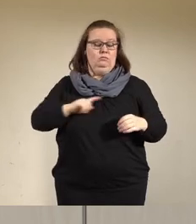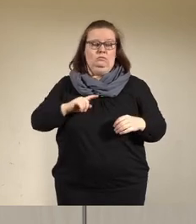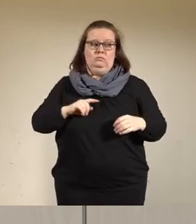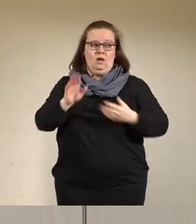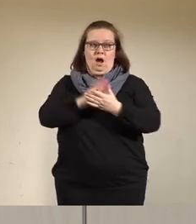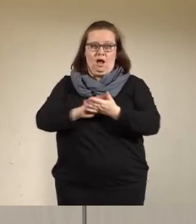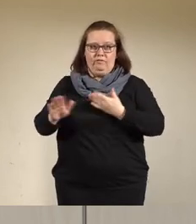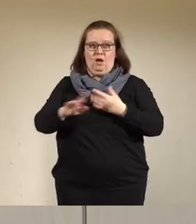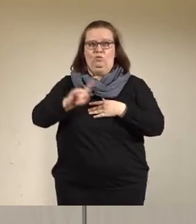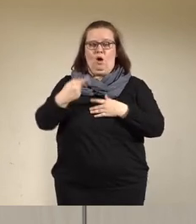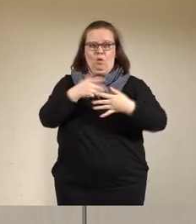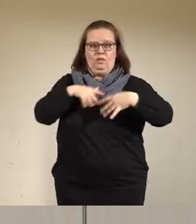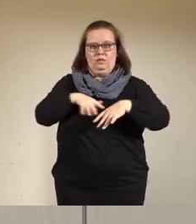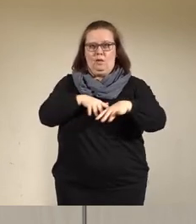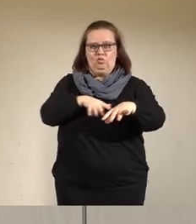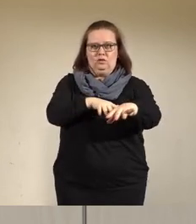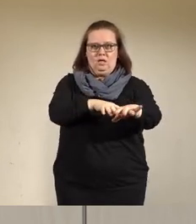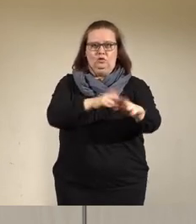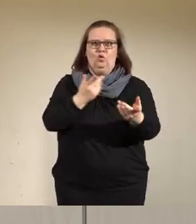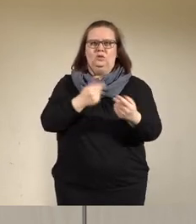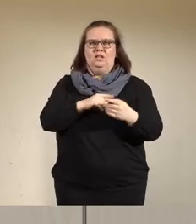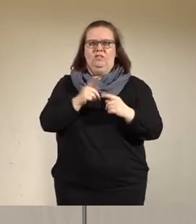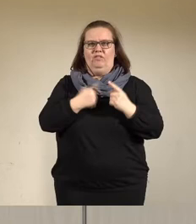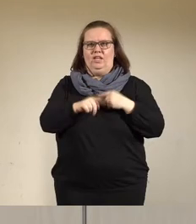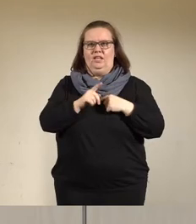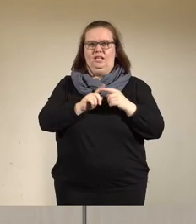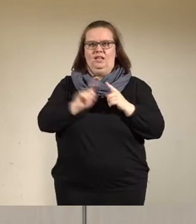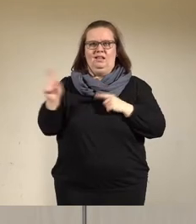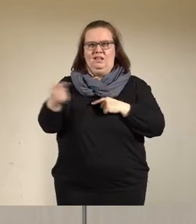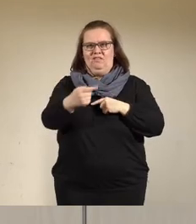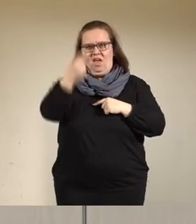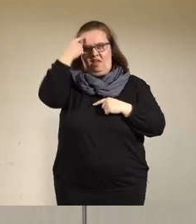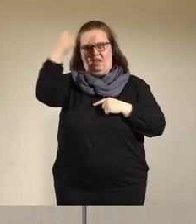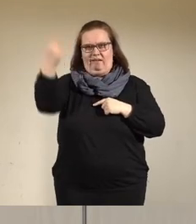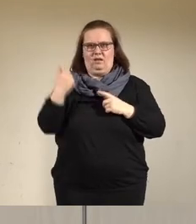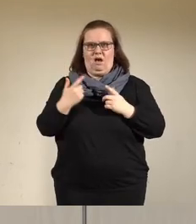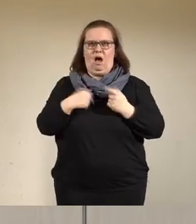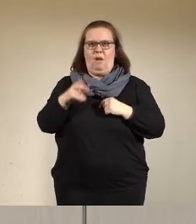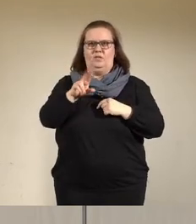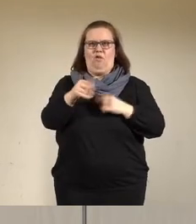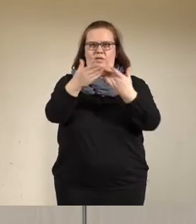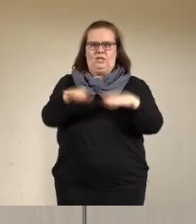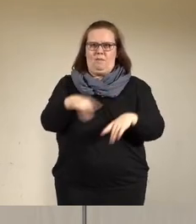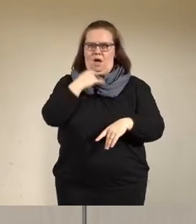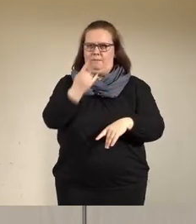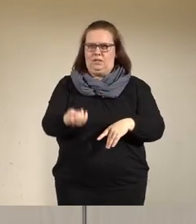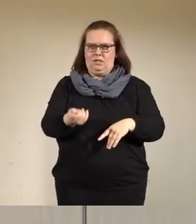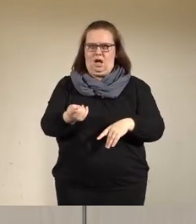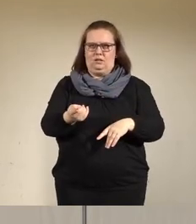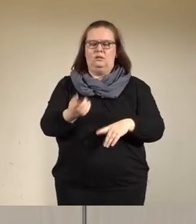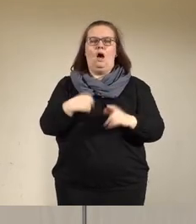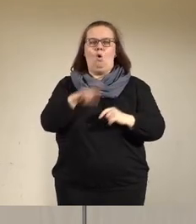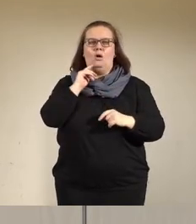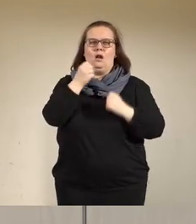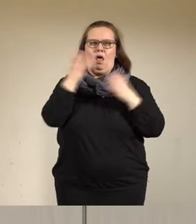gemacht und die geplante Demonstration der sogenannten Querdenker am 12. Dezember untersagt. Auch wenn die